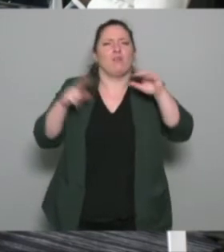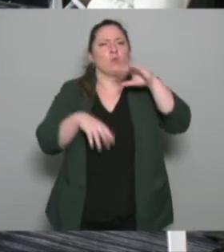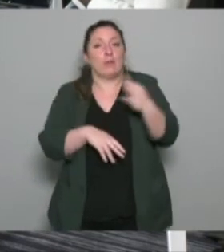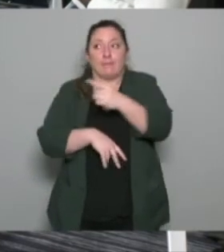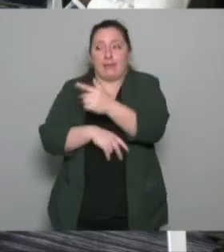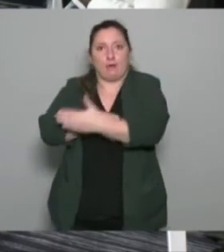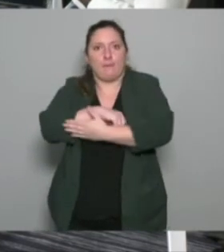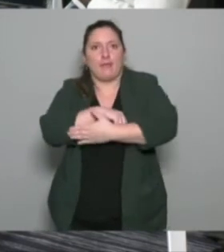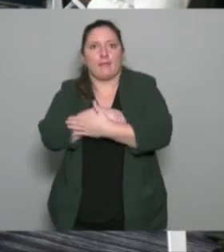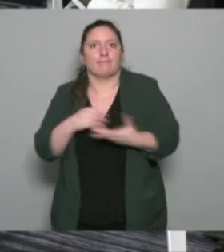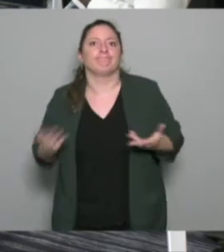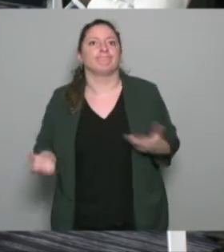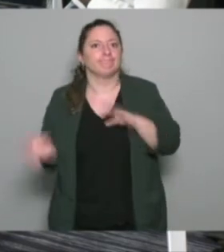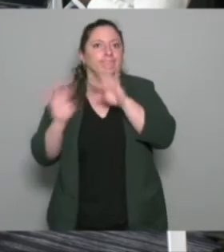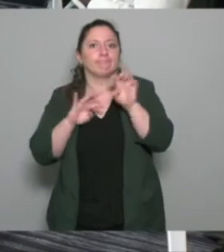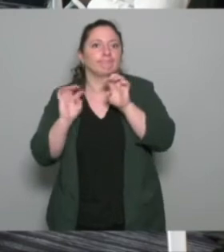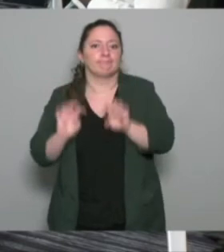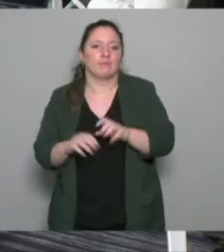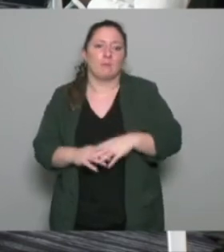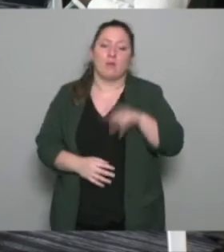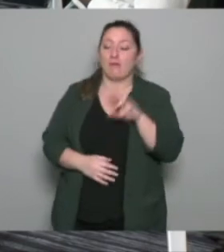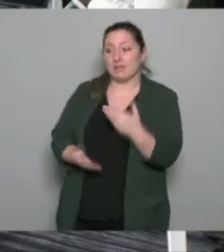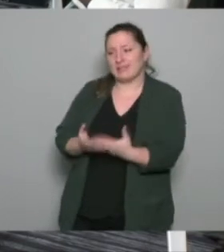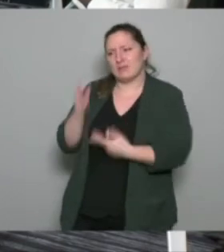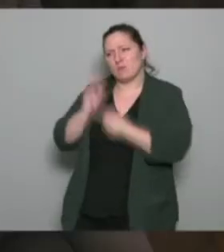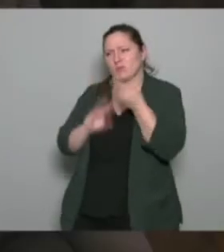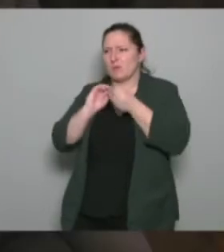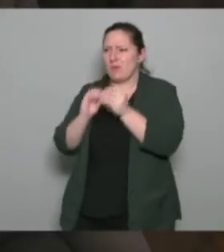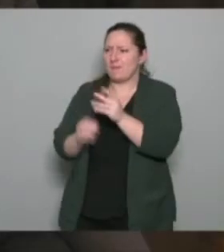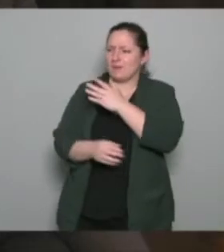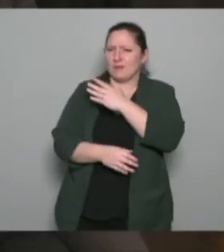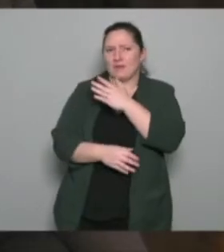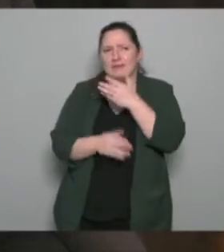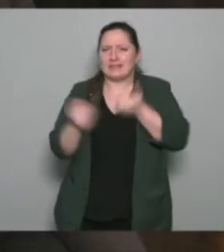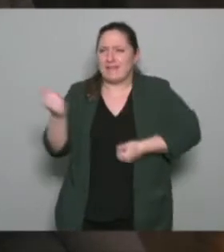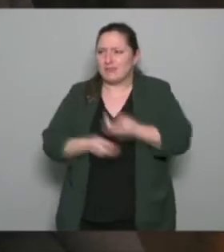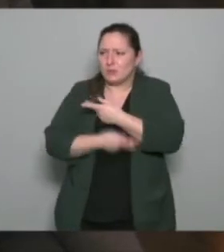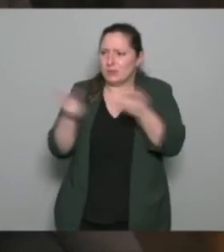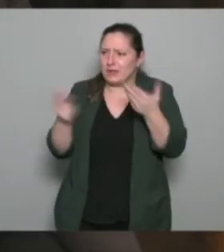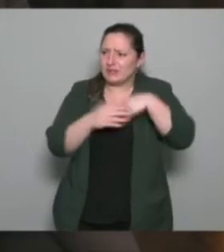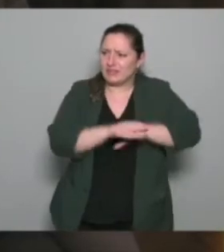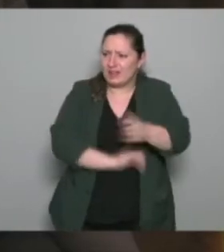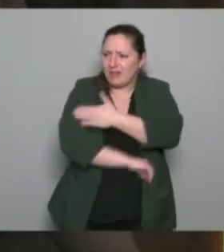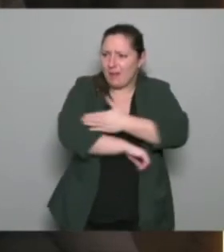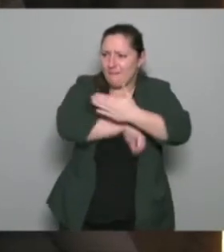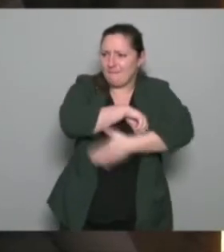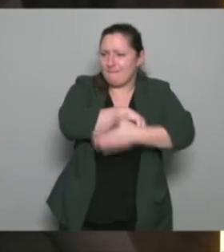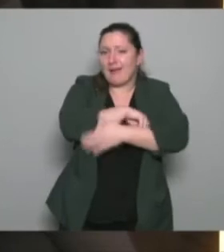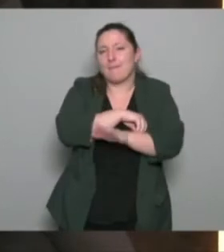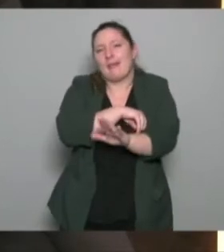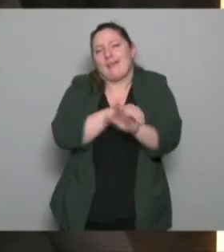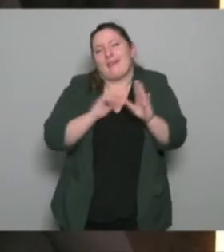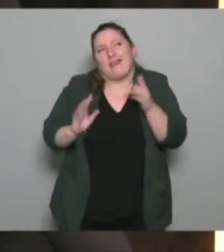problème de désertification rurale des problématiques de manque de services publics dans les zones rurales mais je pense que s'il y a